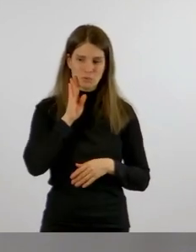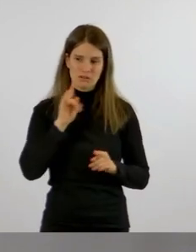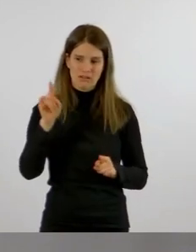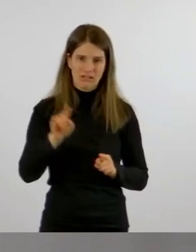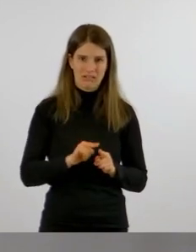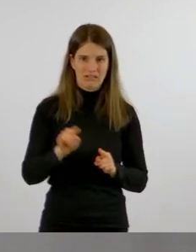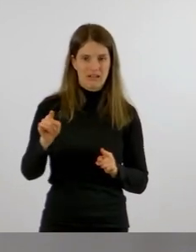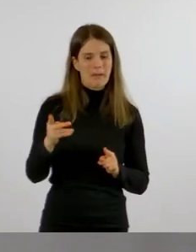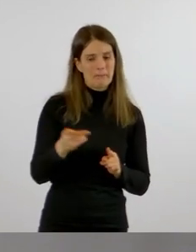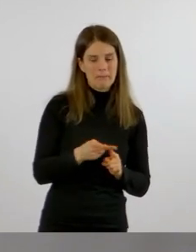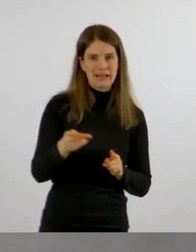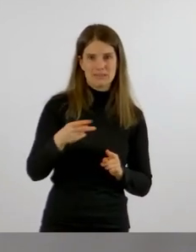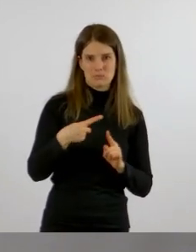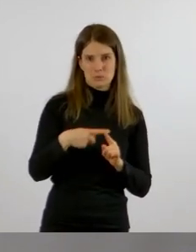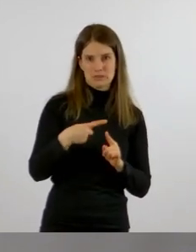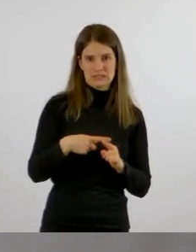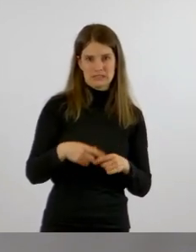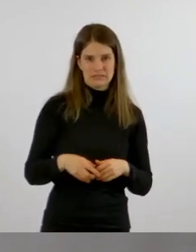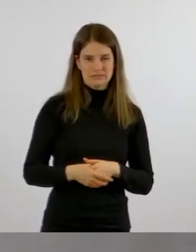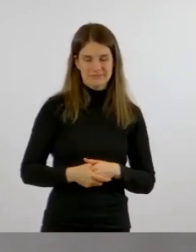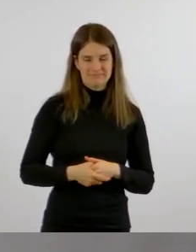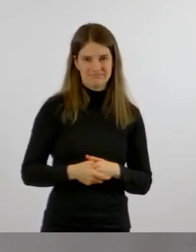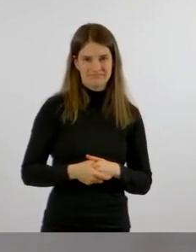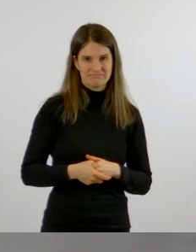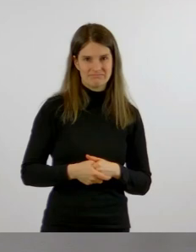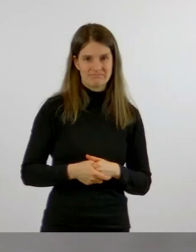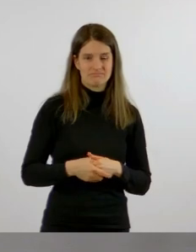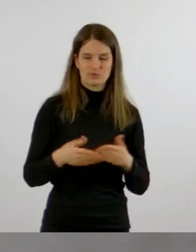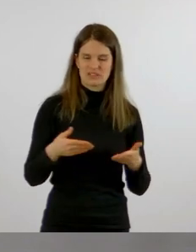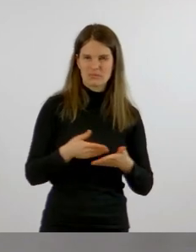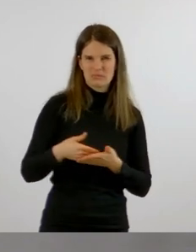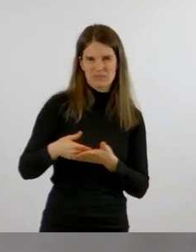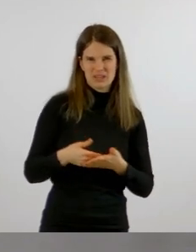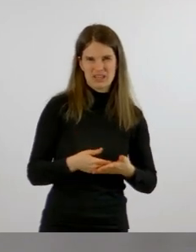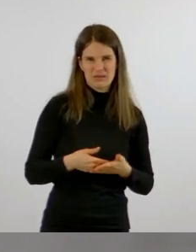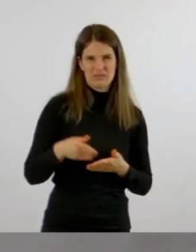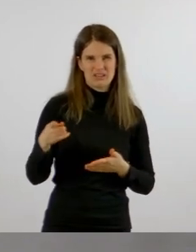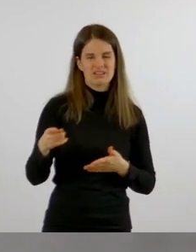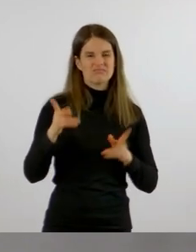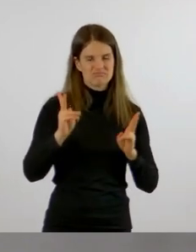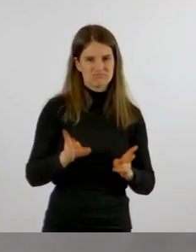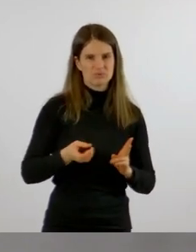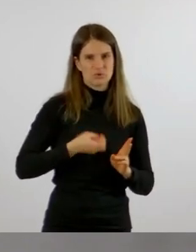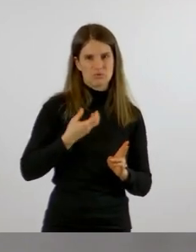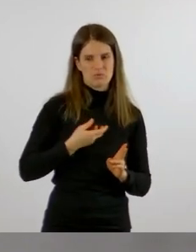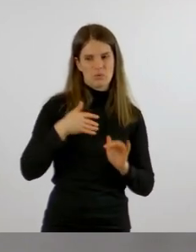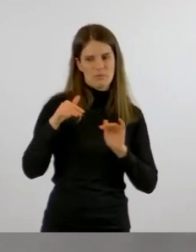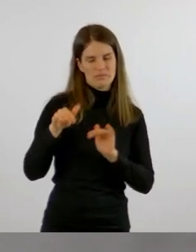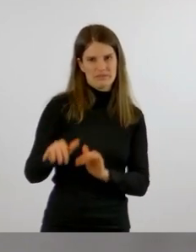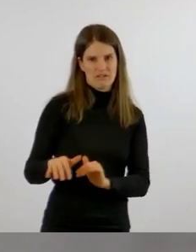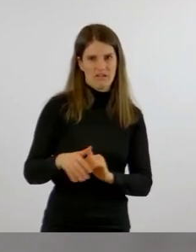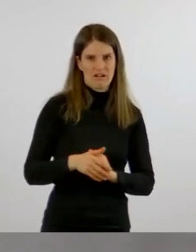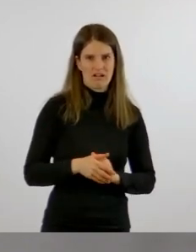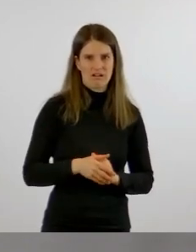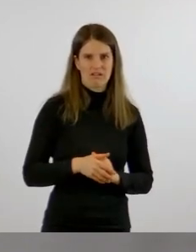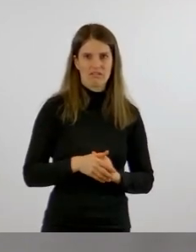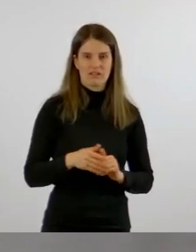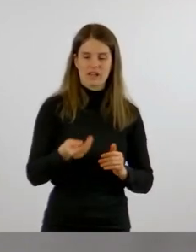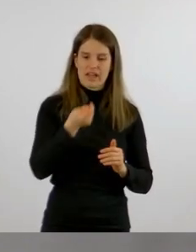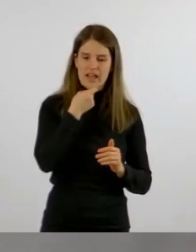infiziert sind. Und das Baby leidet an Symptomatik, also Störung der